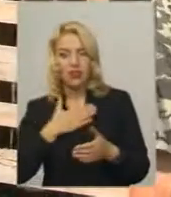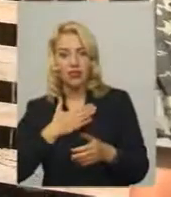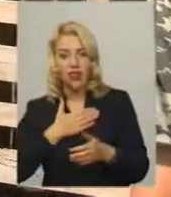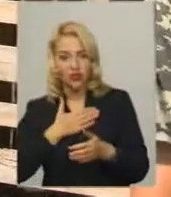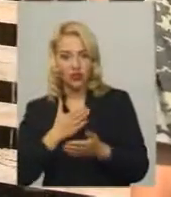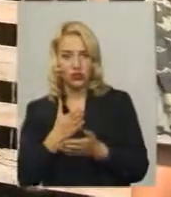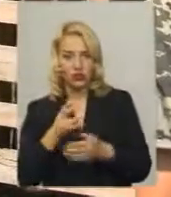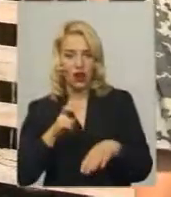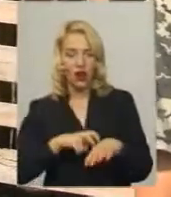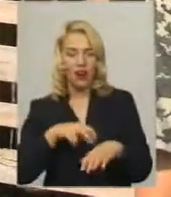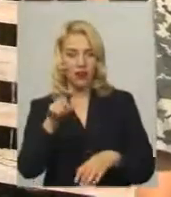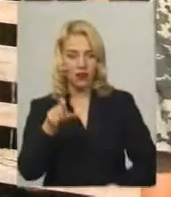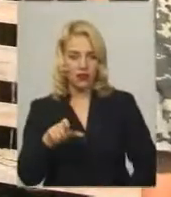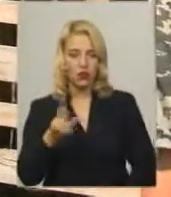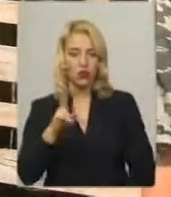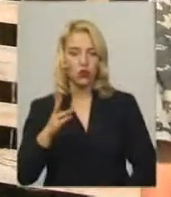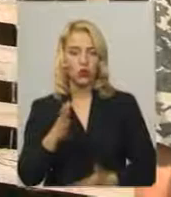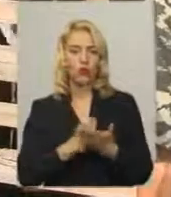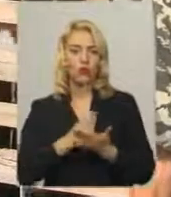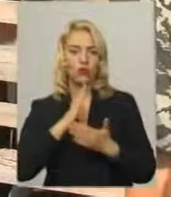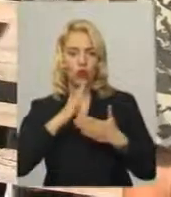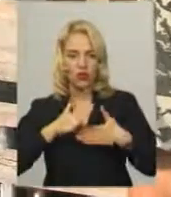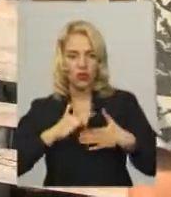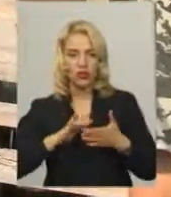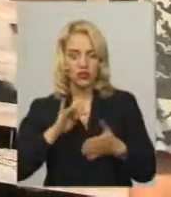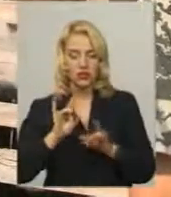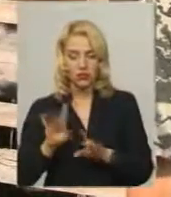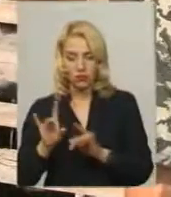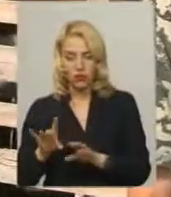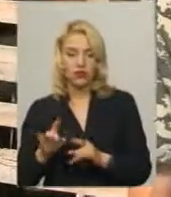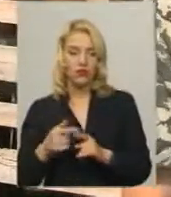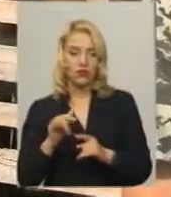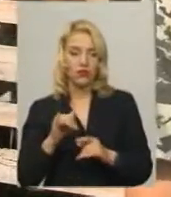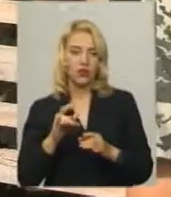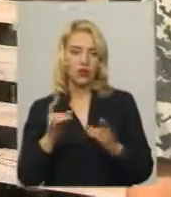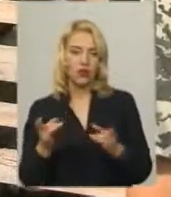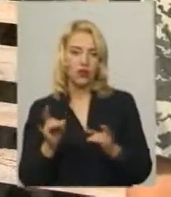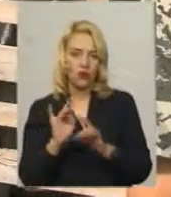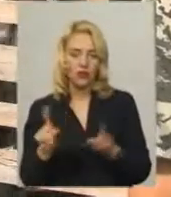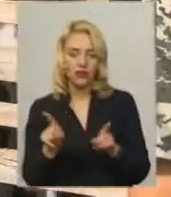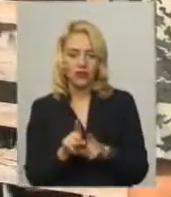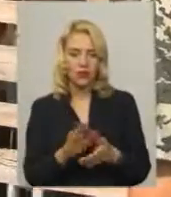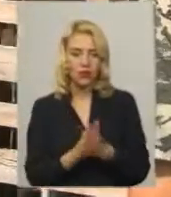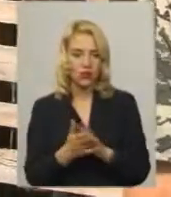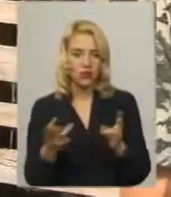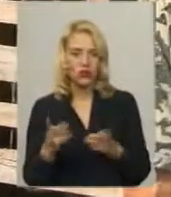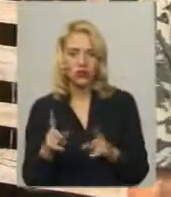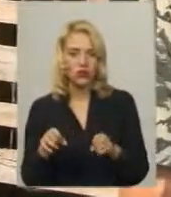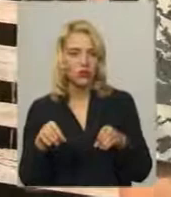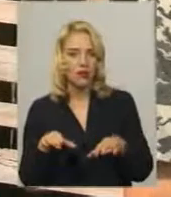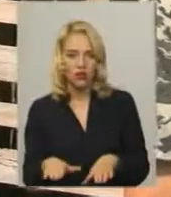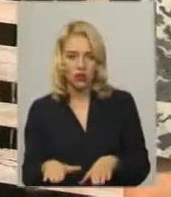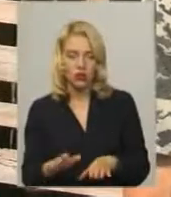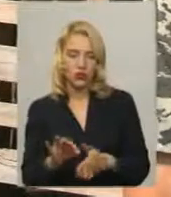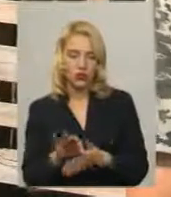який обслуговує наш центр і пояснив ситуацію і сказав, що ось така ситуація, треба щось вирішити. Ну і одразу